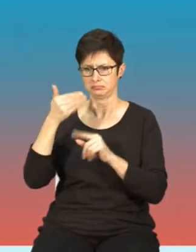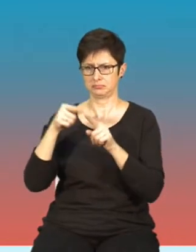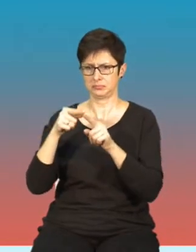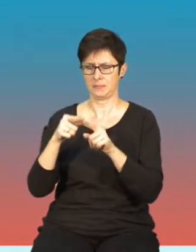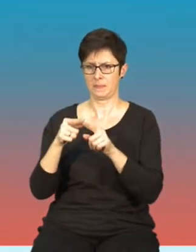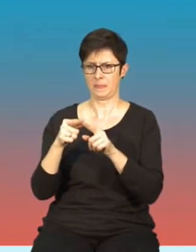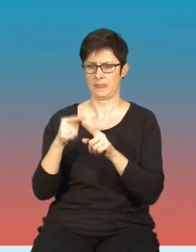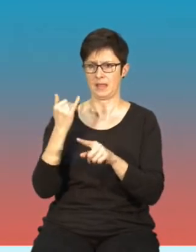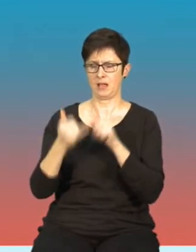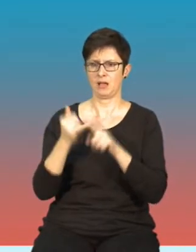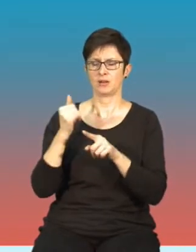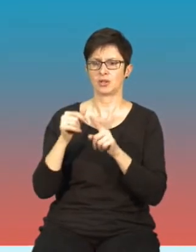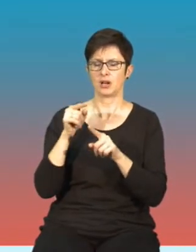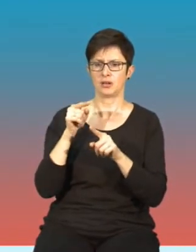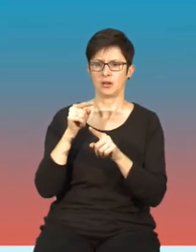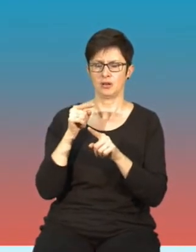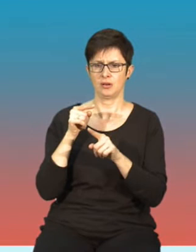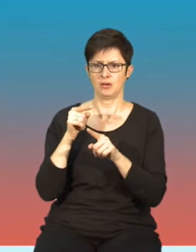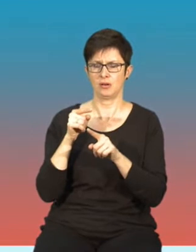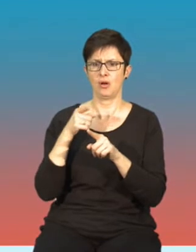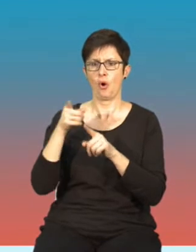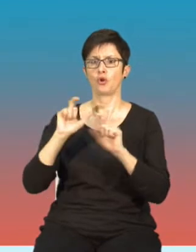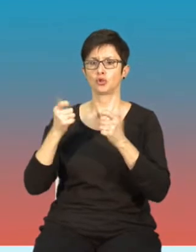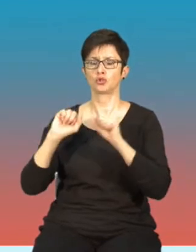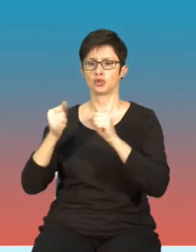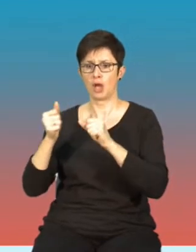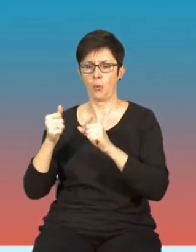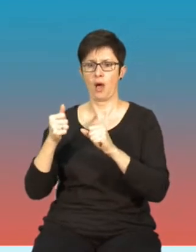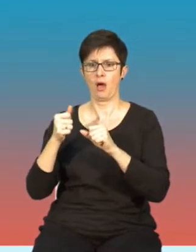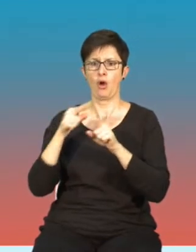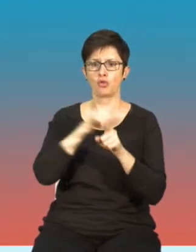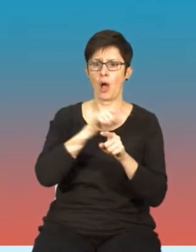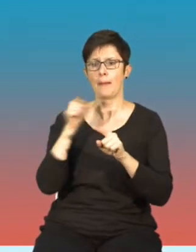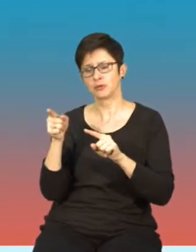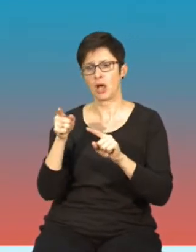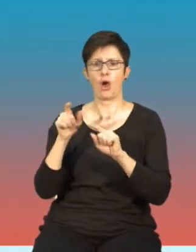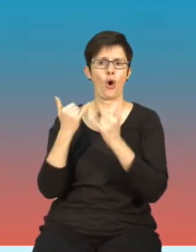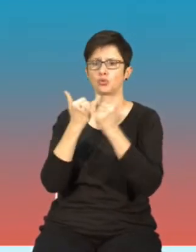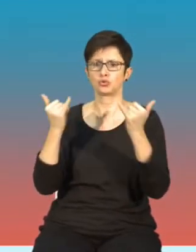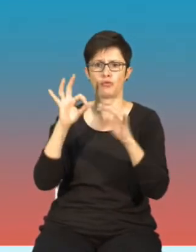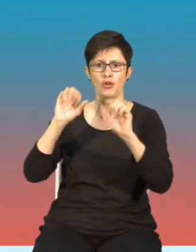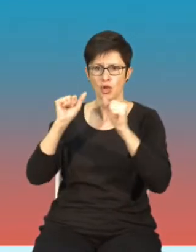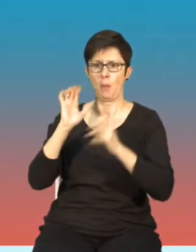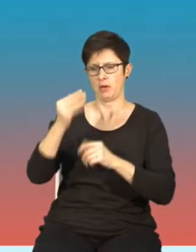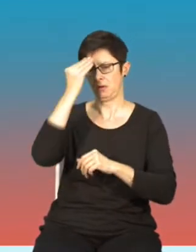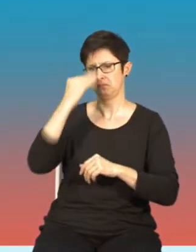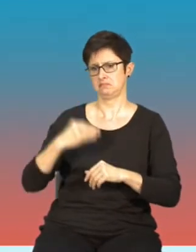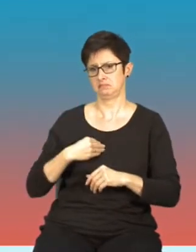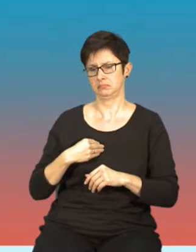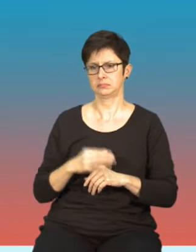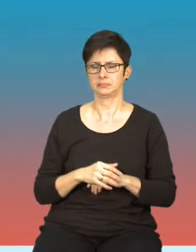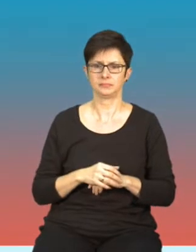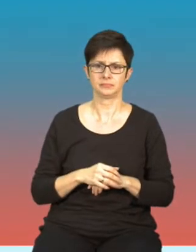kiedy podejmie jakiekolwiek działania w jedną czy drugą stronę, zostaniemy o tym, jako osoba zgłaszająca, poinformowani. Oczywiście